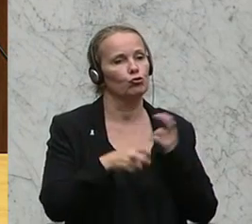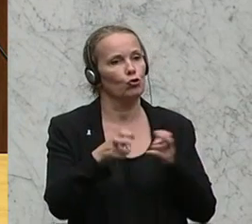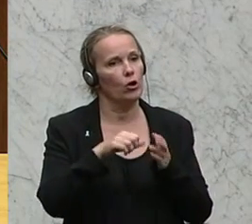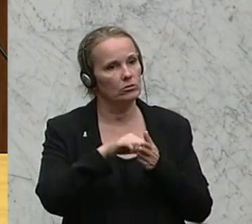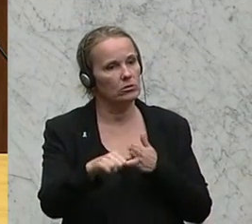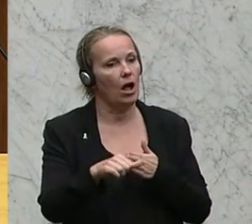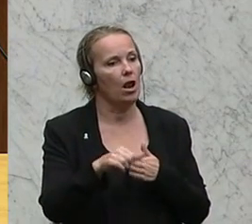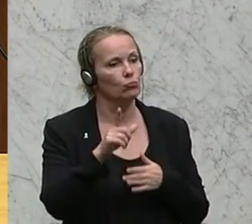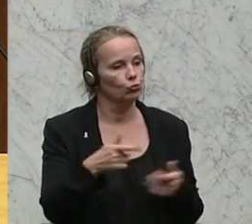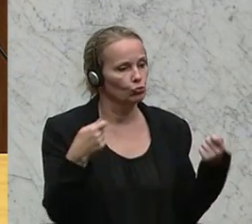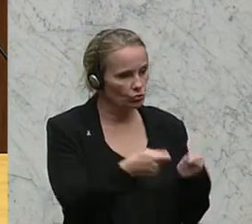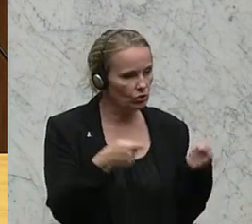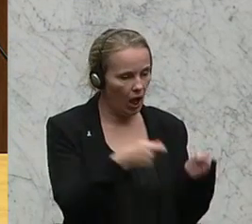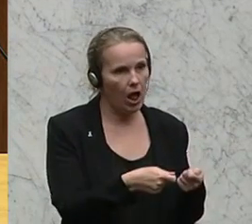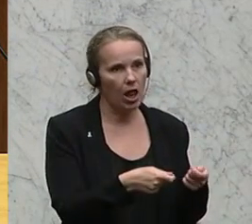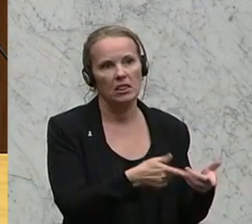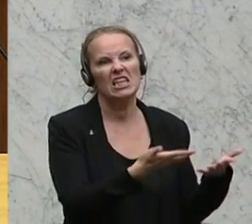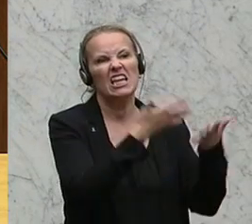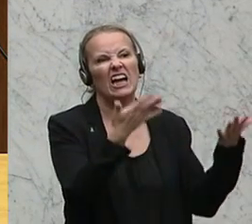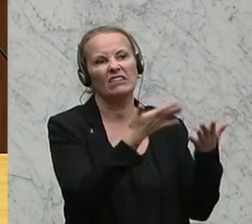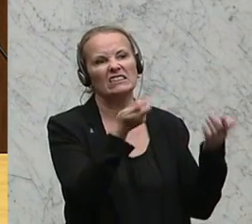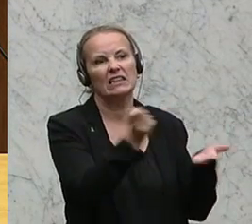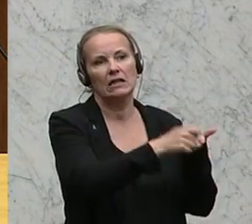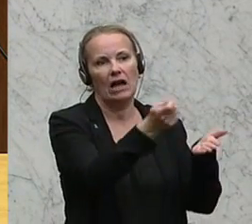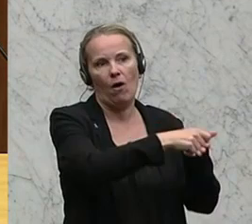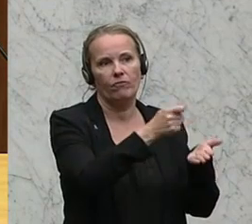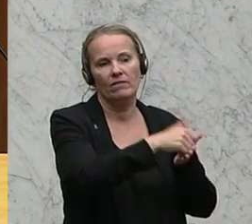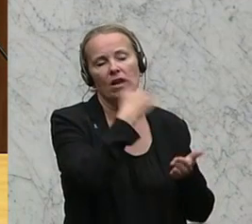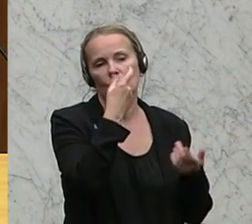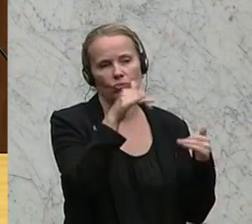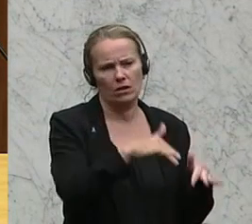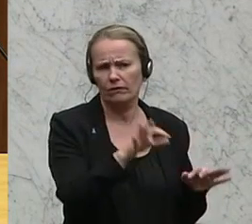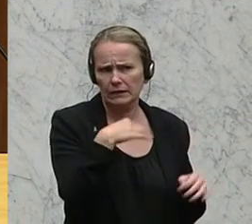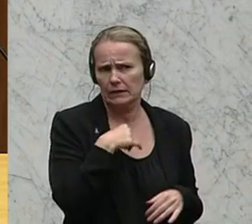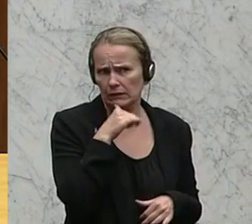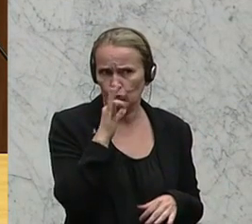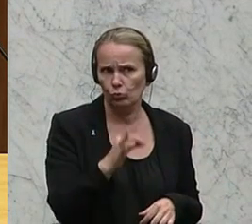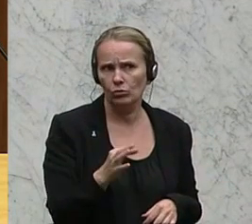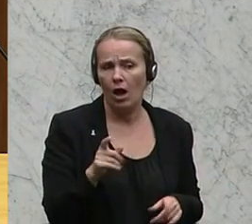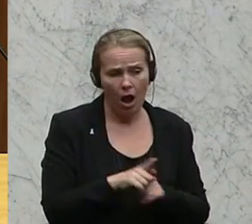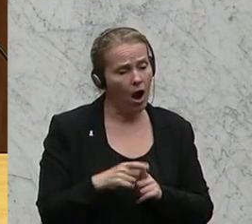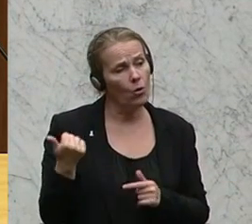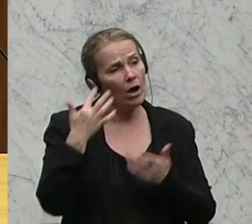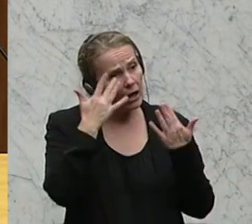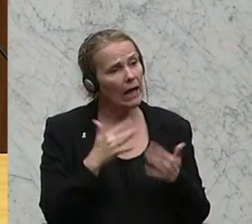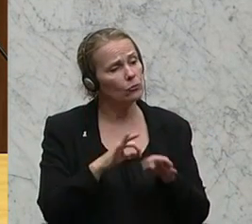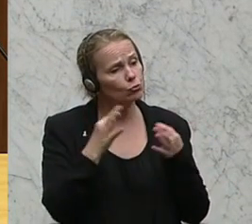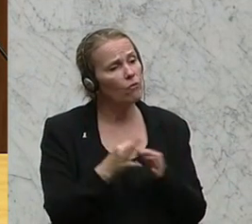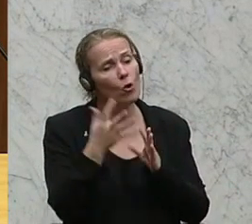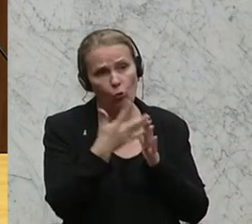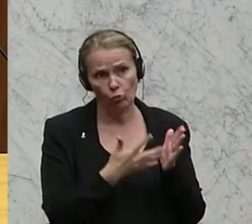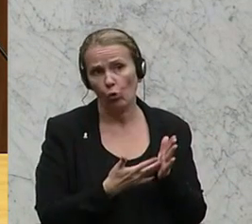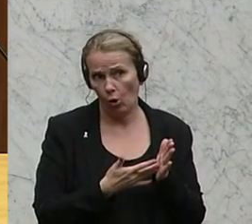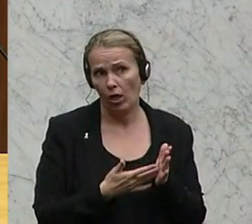einfach hineingeben muss und dann wird irgendwo irgendwas gekauft. Das finde ich nicht gut. Also ich finde das gut. Auch die Rechnungshofkontrolle